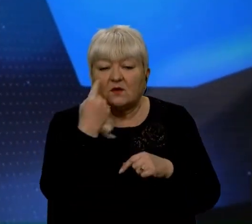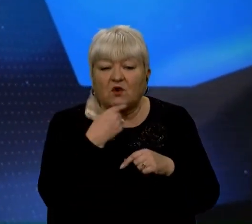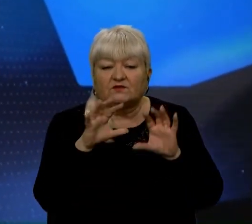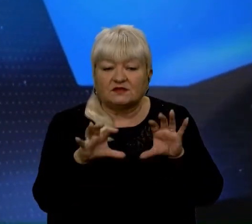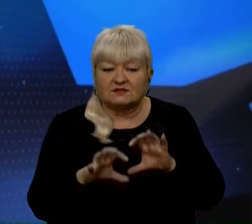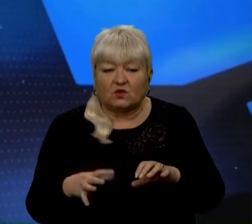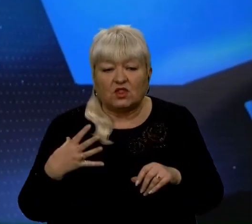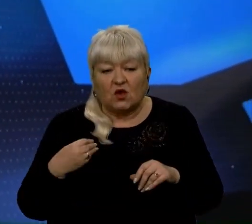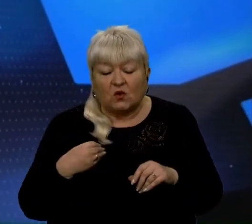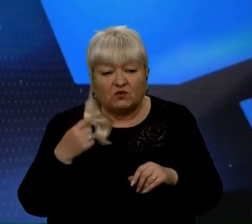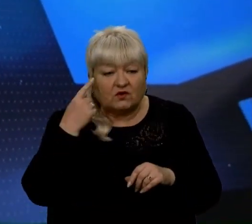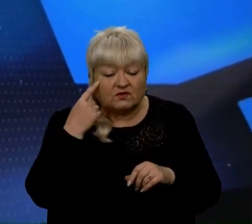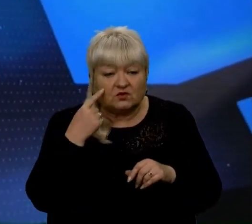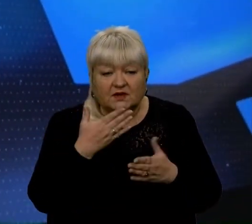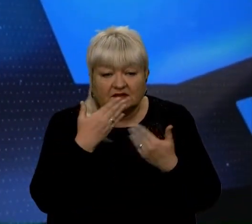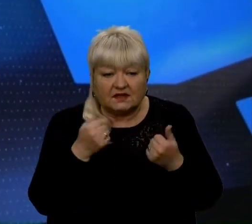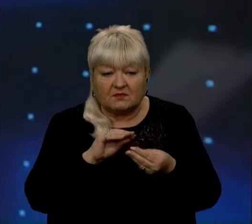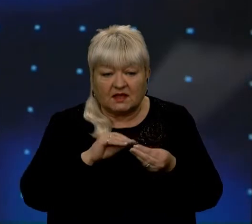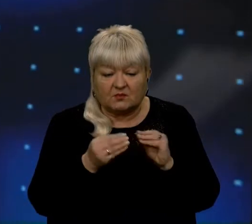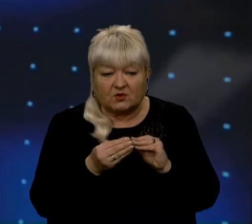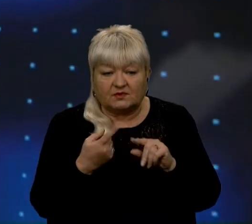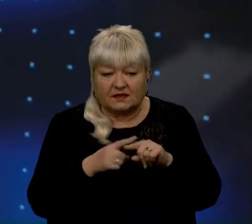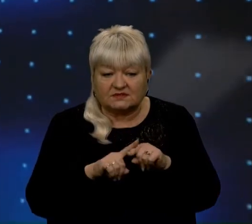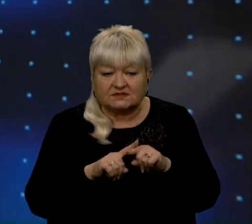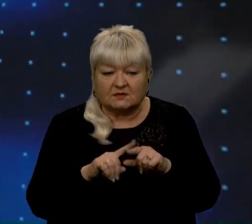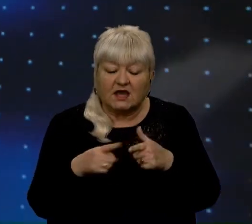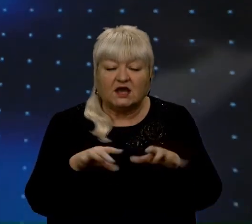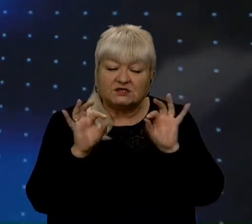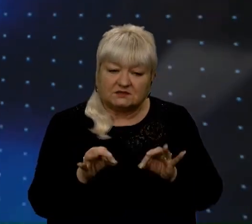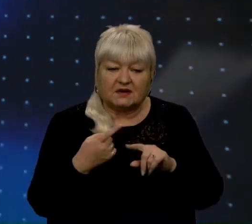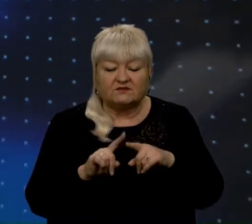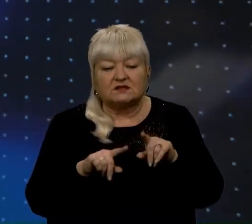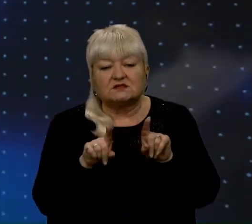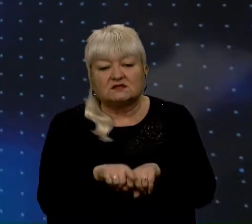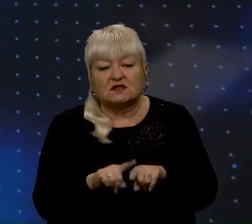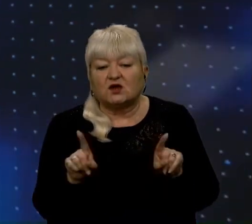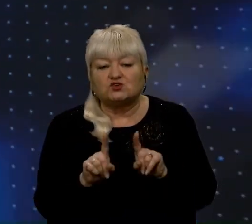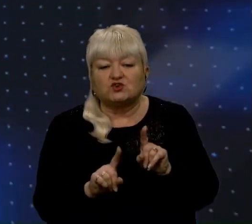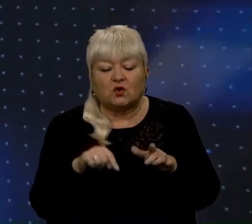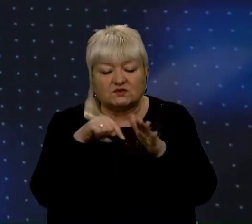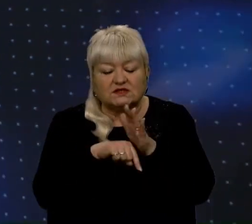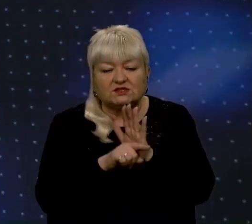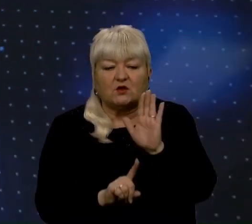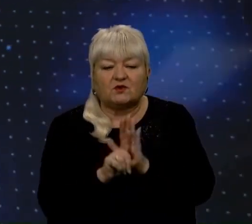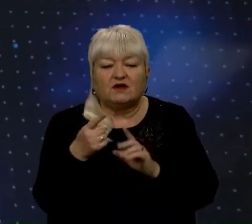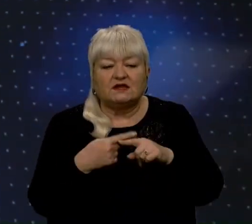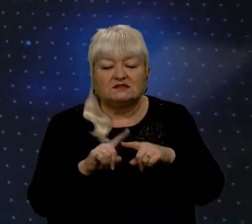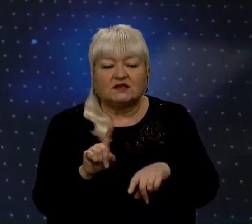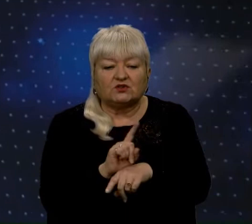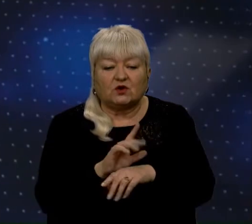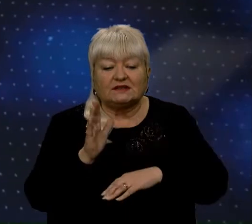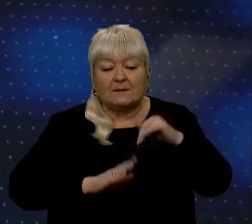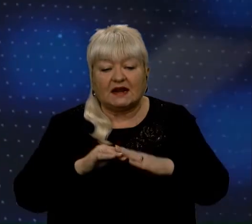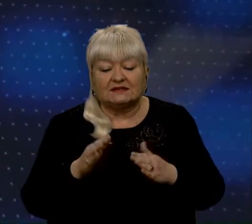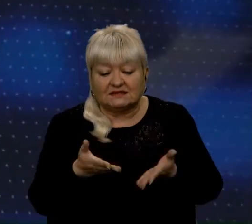Львові з цим не має виникати проблем. Чи справді це так? І що означає впровадження цієї норми на практиці для нас із вами?